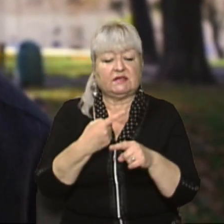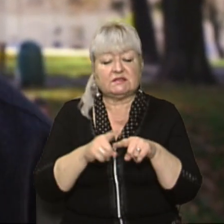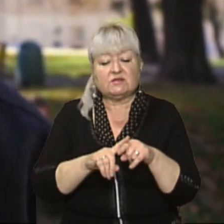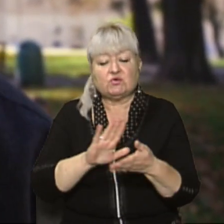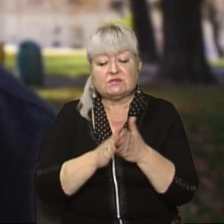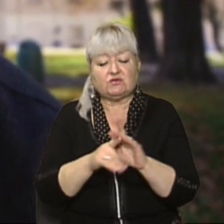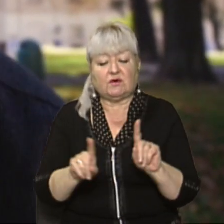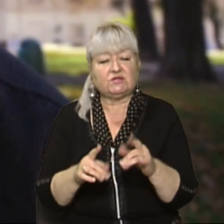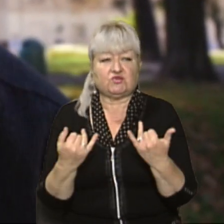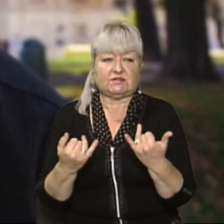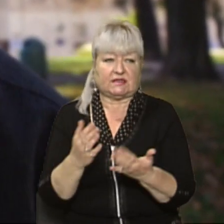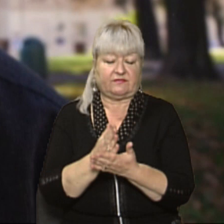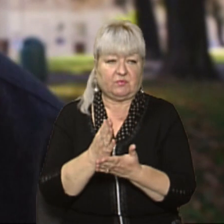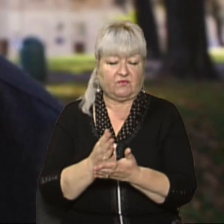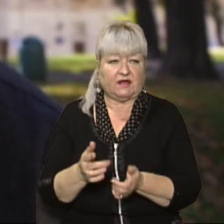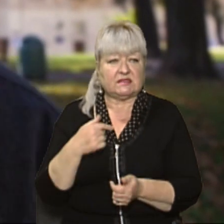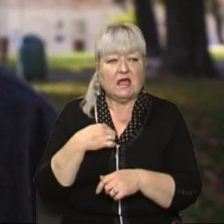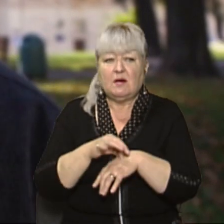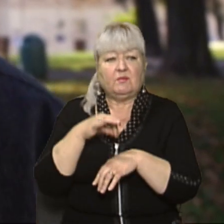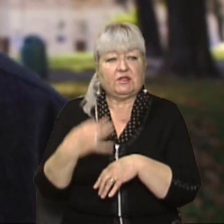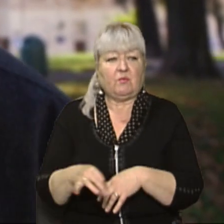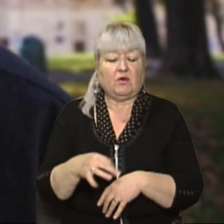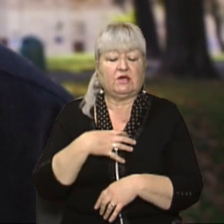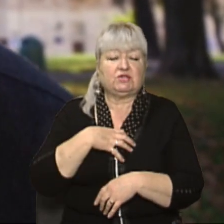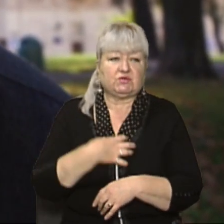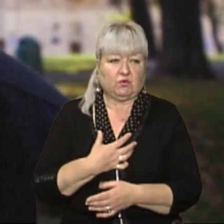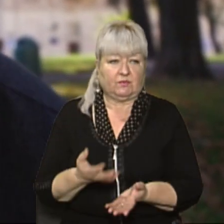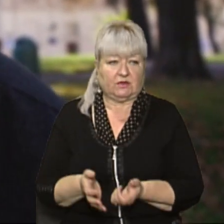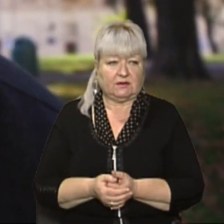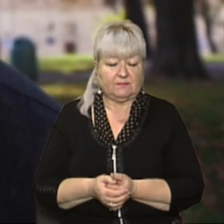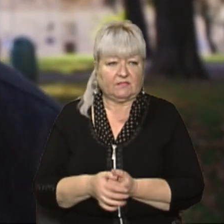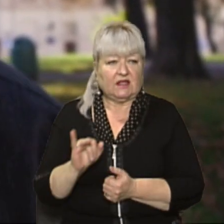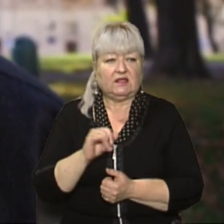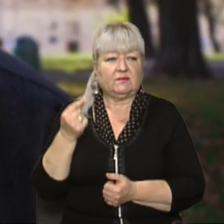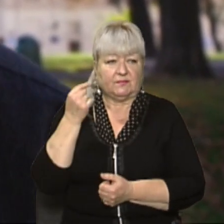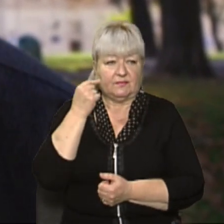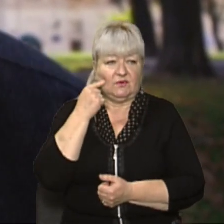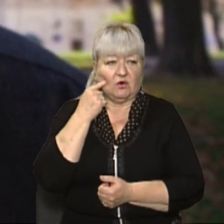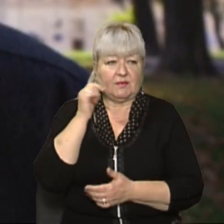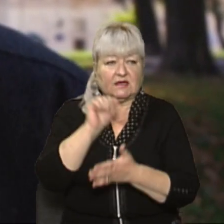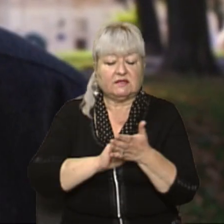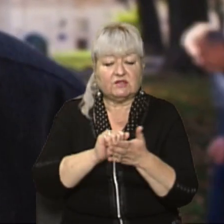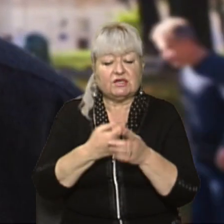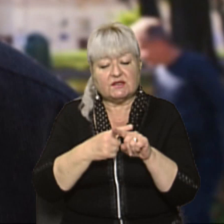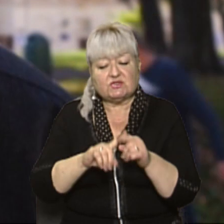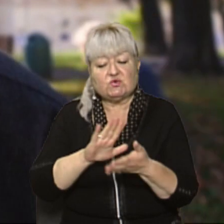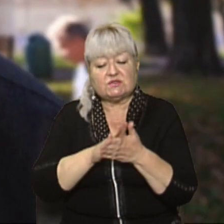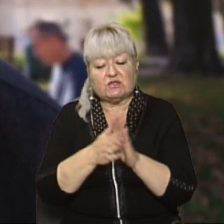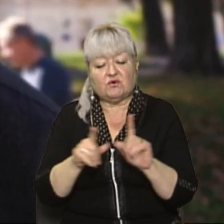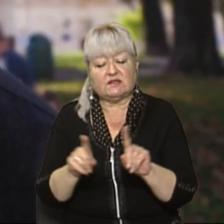відбувається. Мені боляче сумно і образливо через ту ситуацію, яка